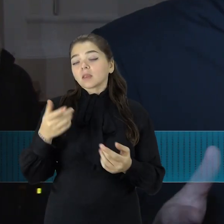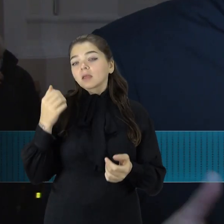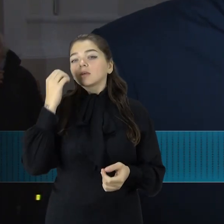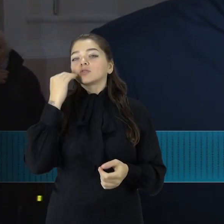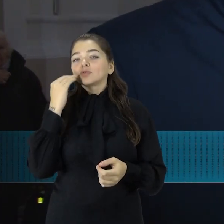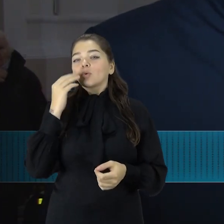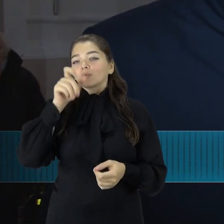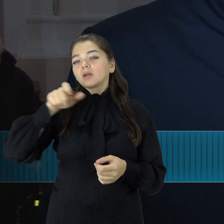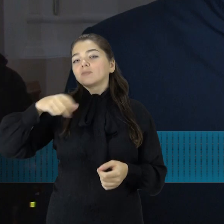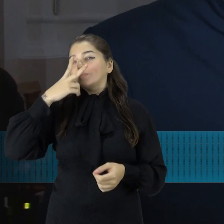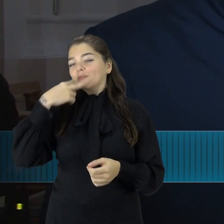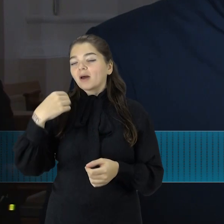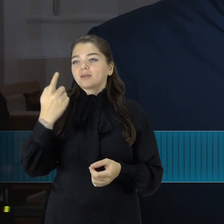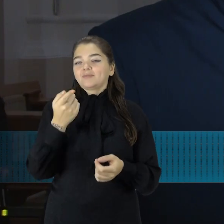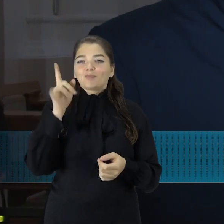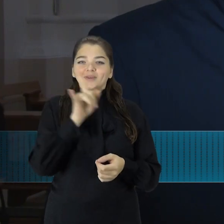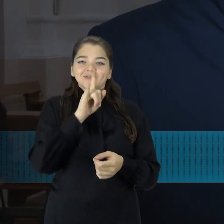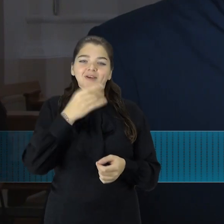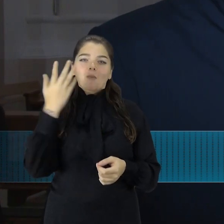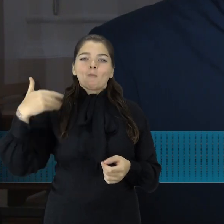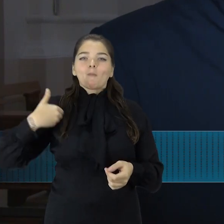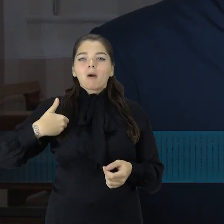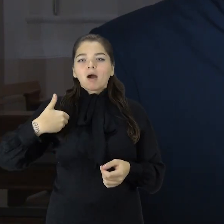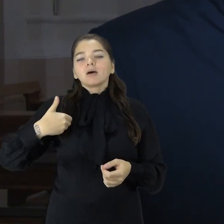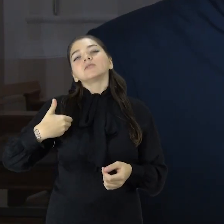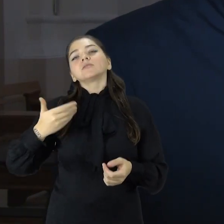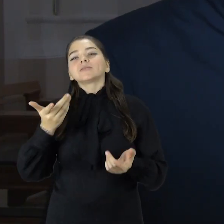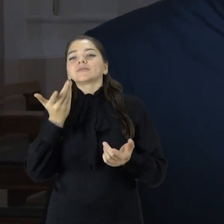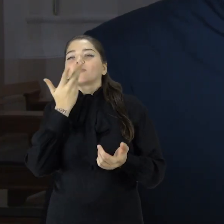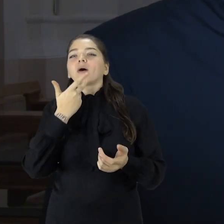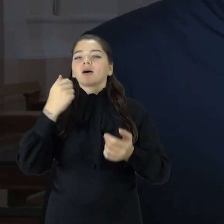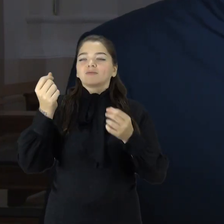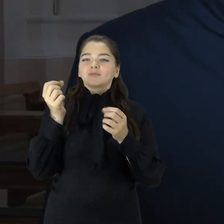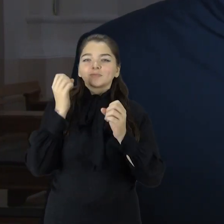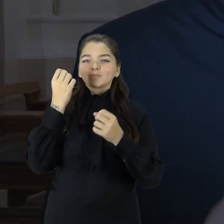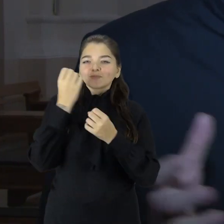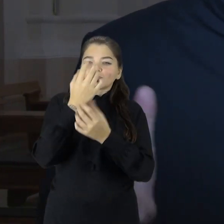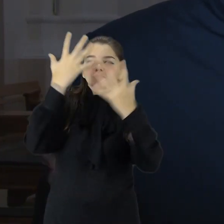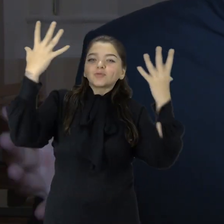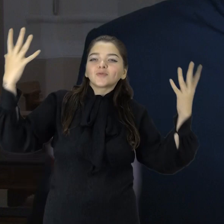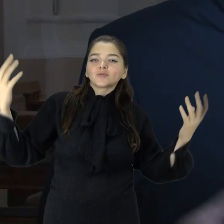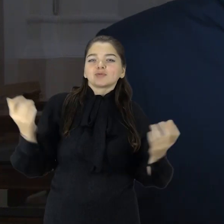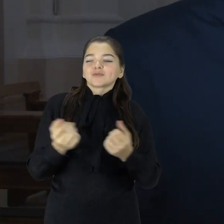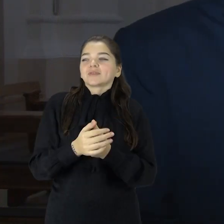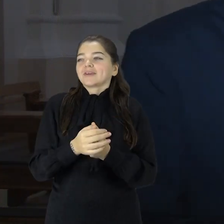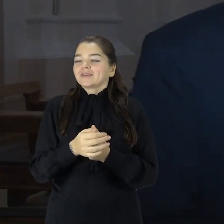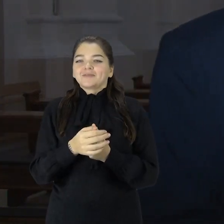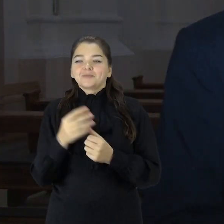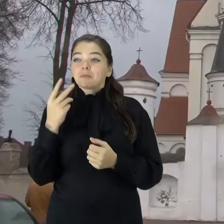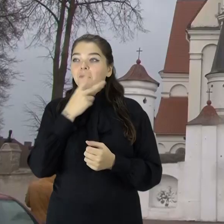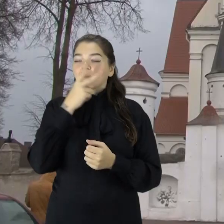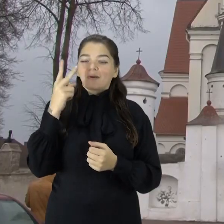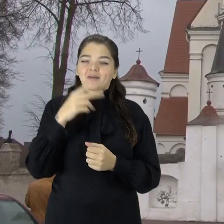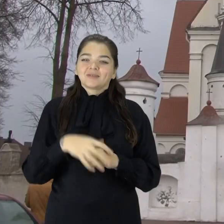šviečia iš visų pusių, kaip jau šiauliai neįsivaizduojami be katedros, iš visų keturių pusių atvažiuojant.